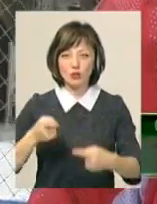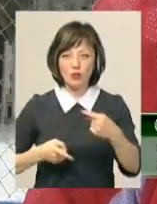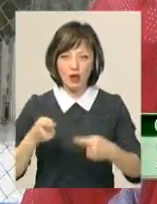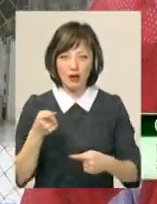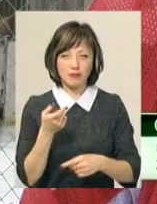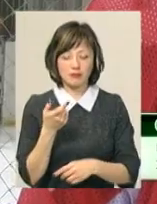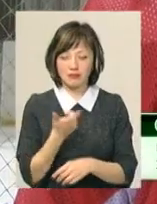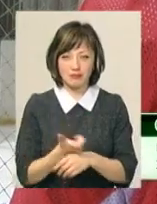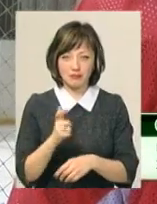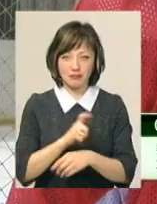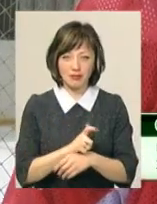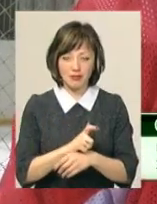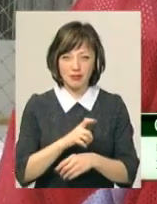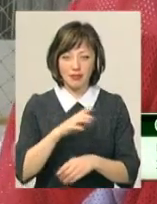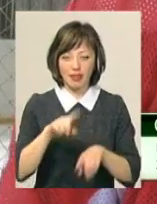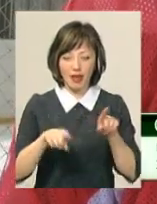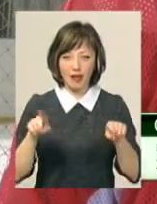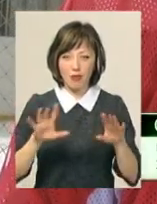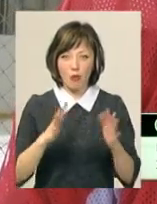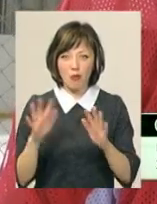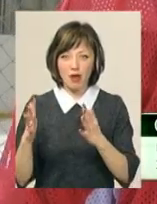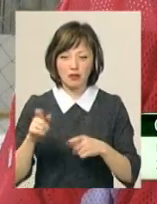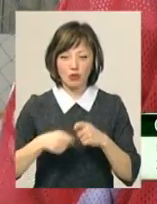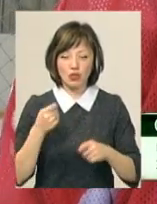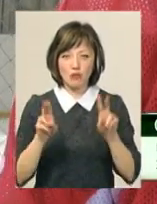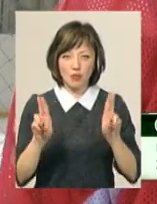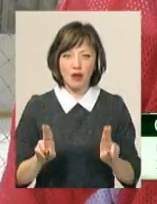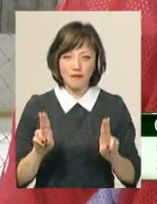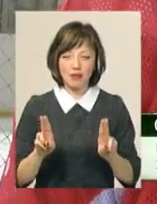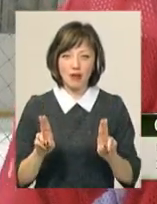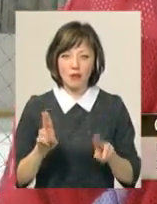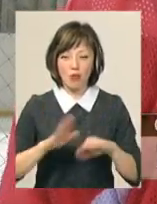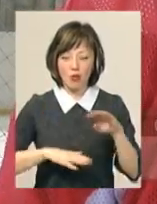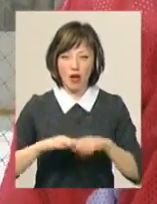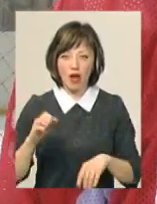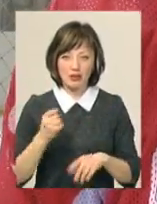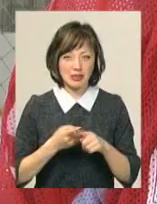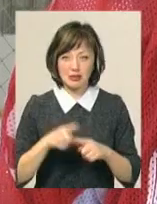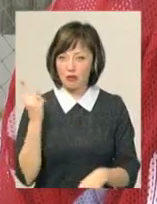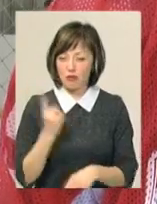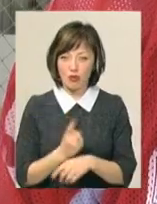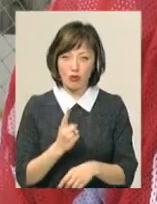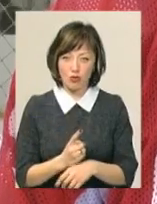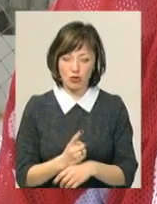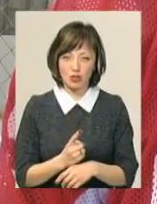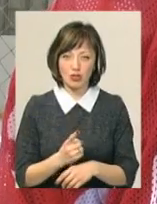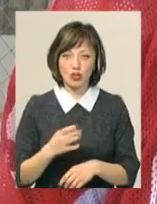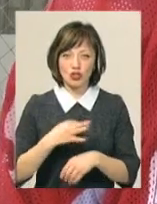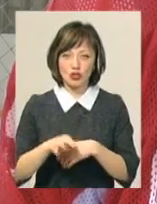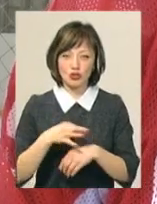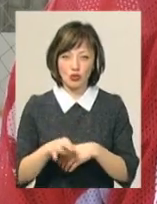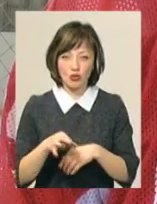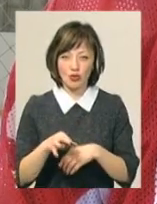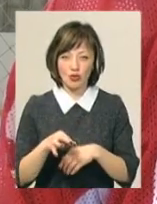перегибав палку в деяких моментах, ну, нарушав правила, бив у руках, це таке заборонено в хокеї, жорстоко